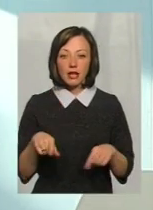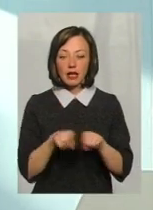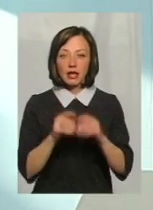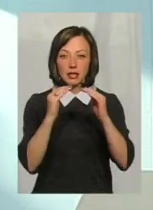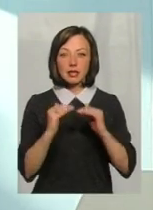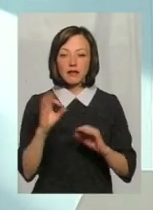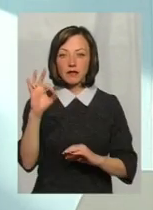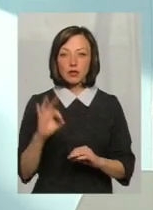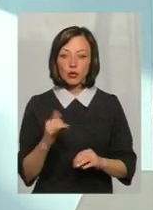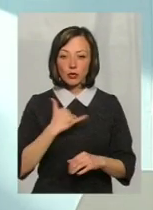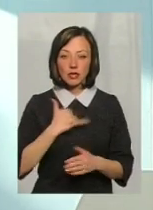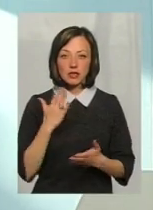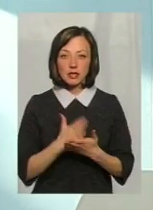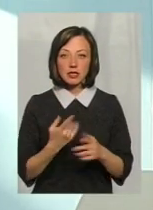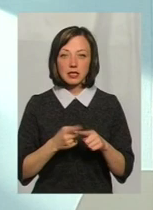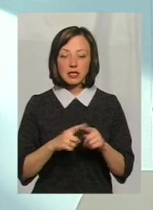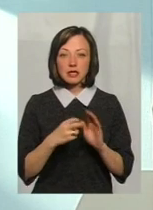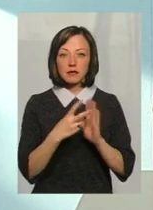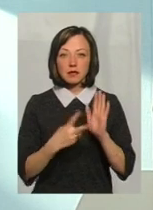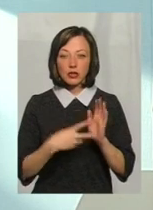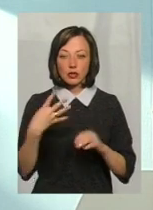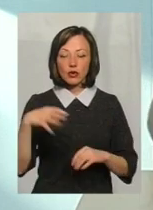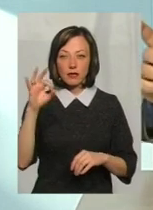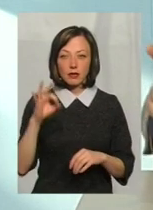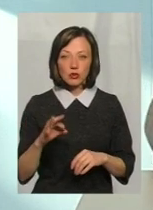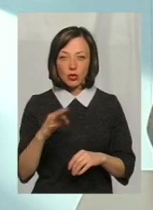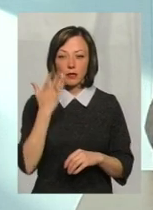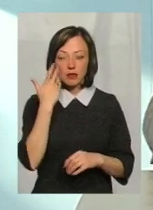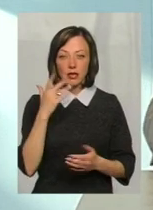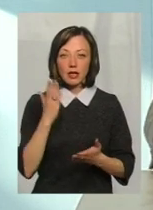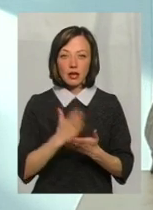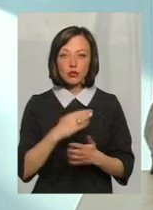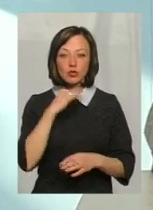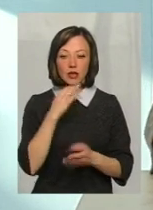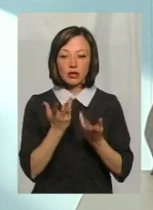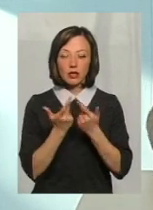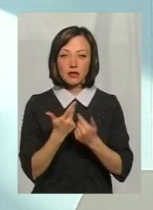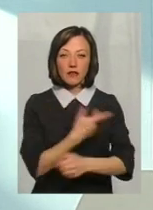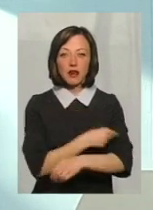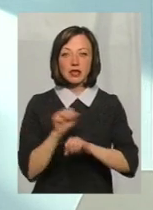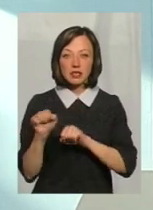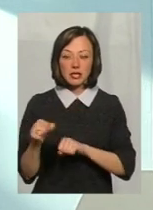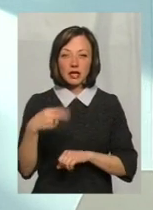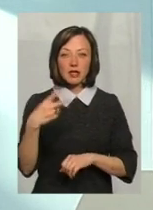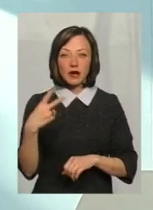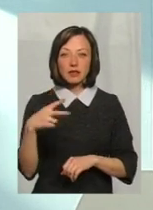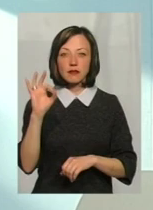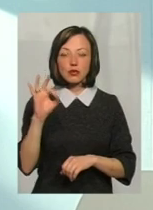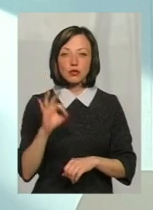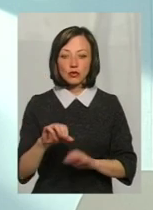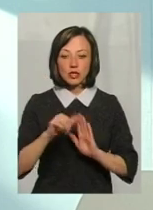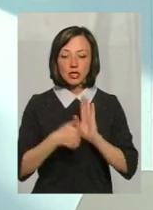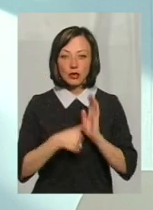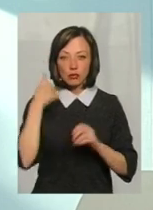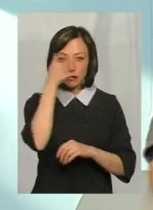низький відсоток, як ми маємо, за 17 рік 40 відсотків, при наявності достатньої кількості вакцини, 20 відсотків в 16